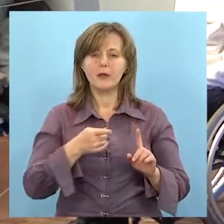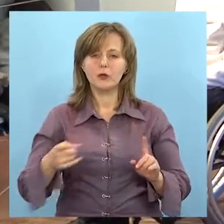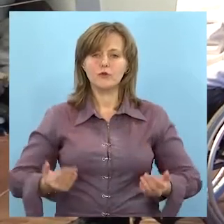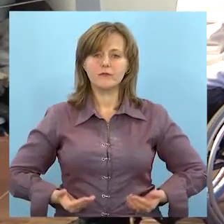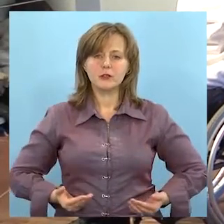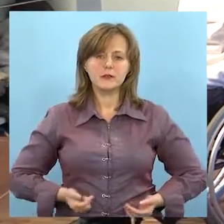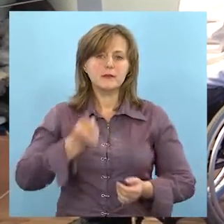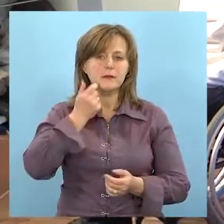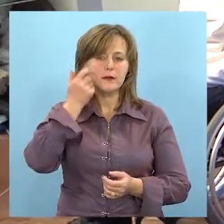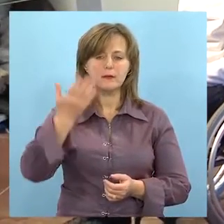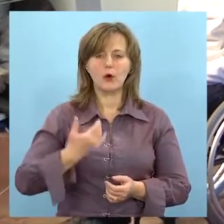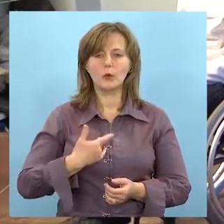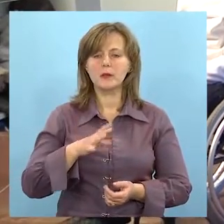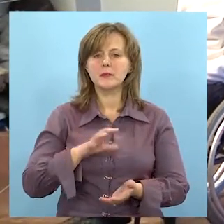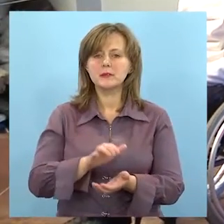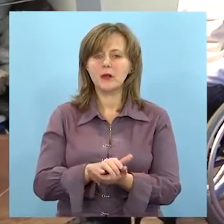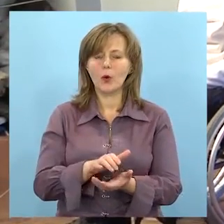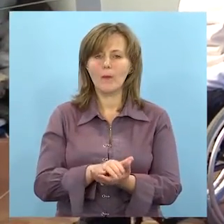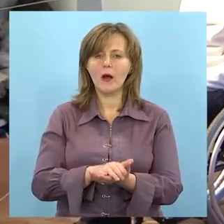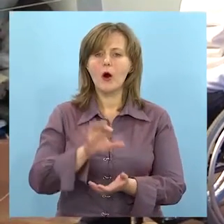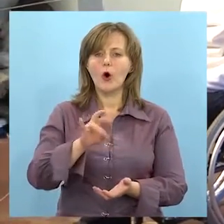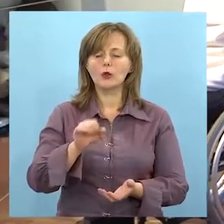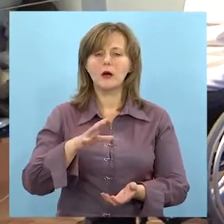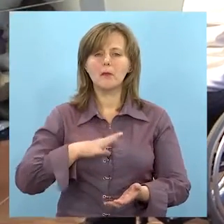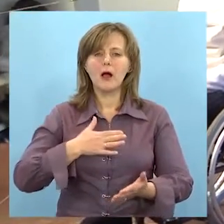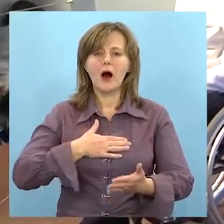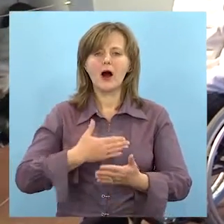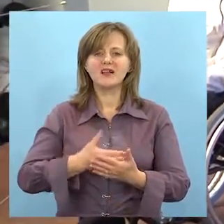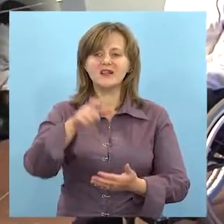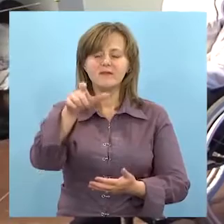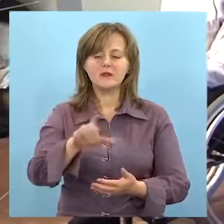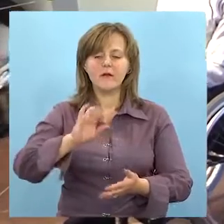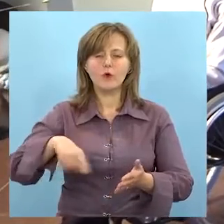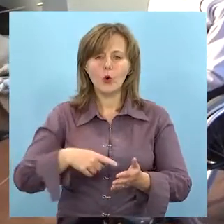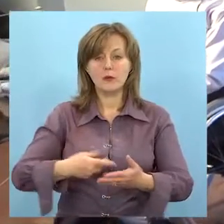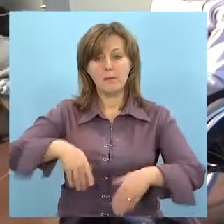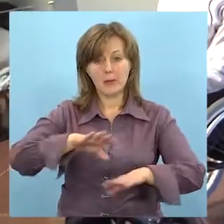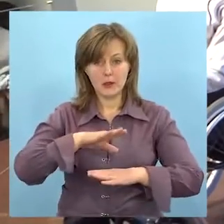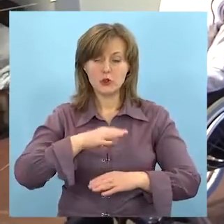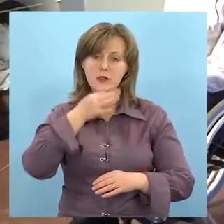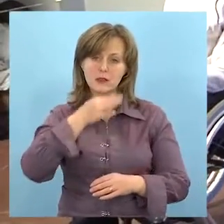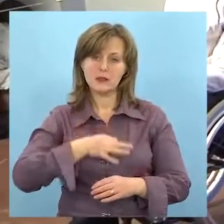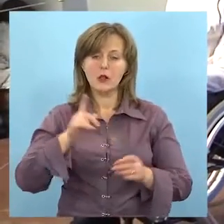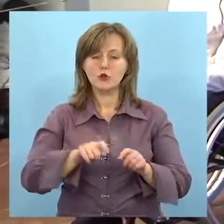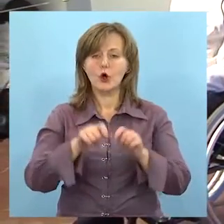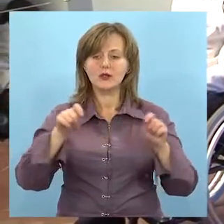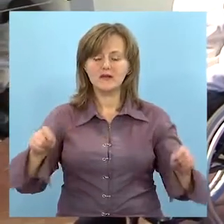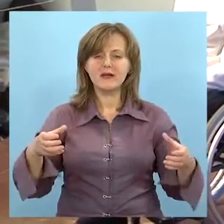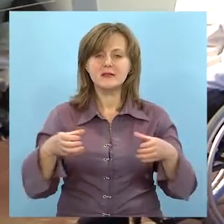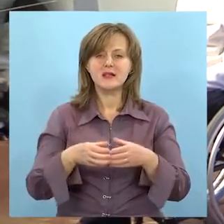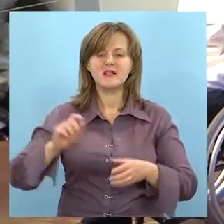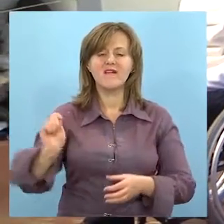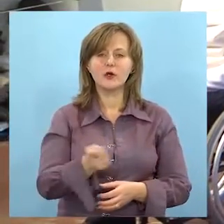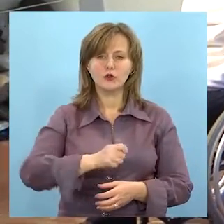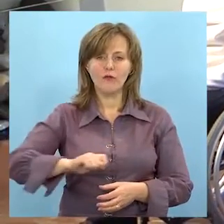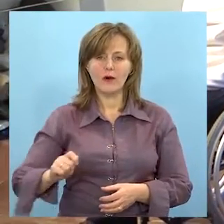І був період у мене такий в житті, коли у мене була знайома, вона була активістка в місті, і вона мені сказала, що